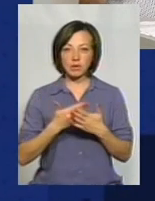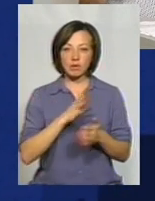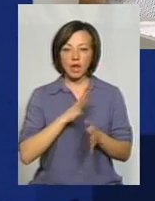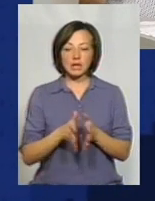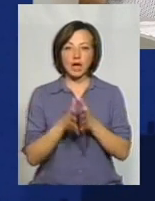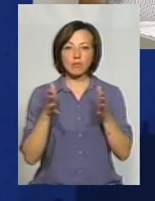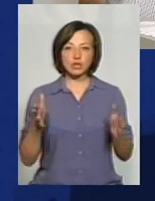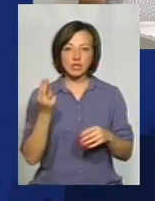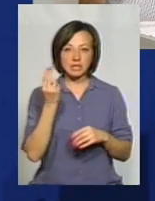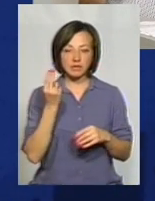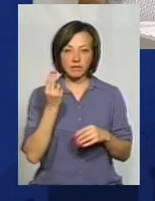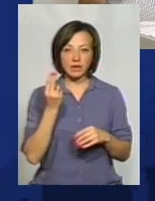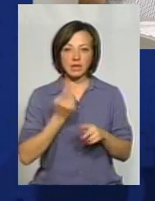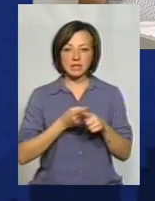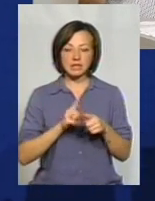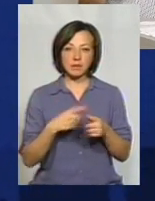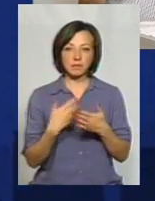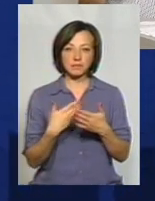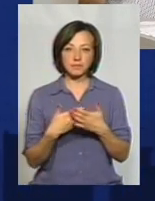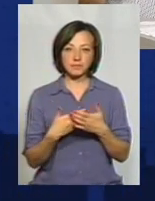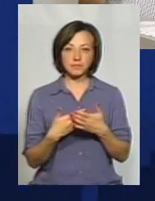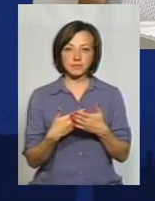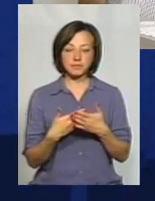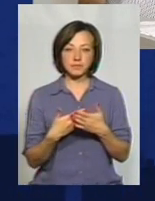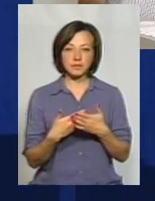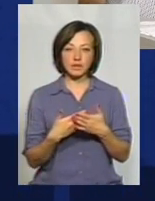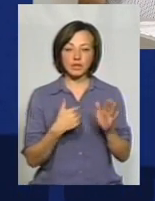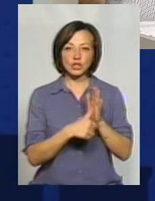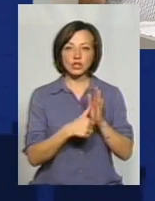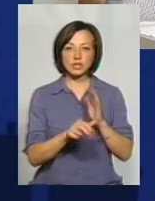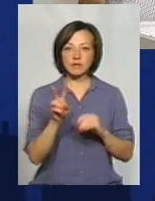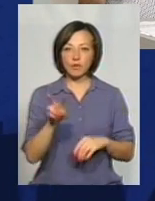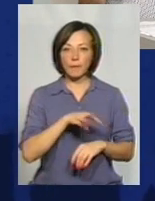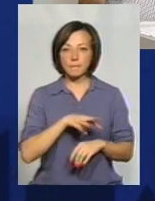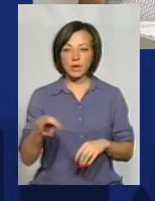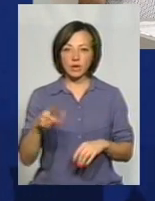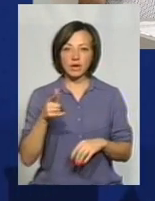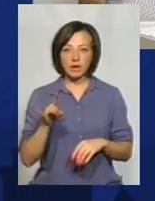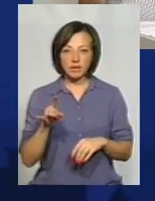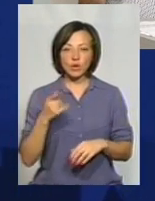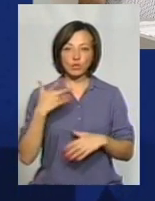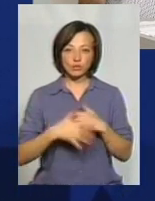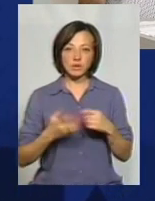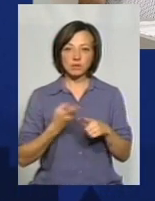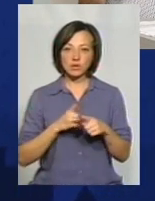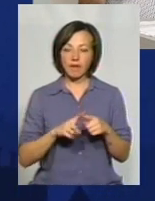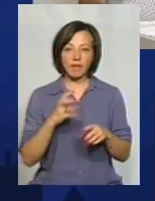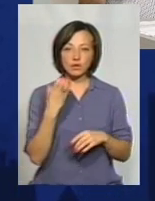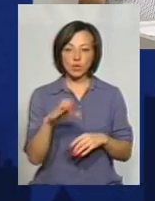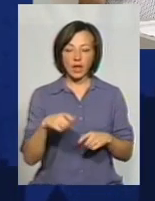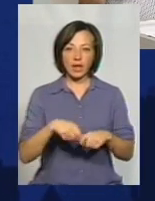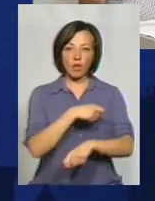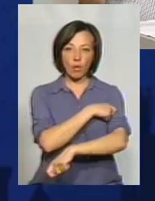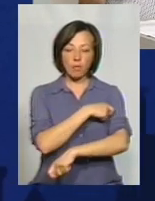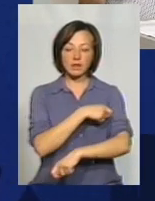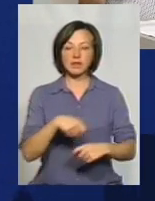найбільша цифра, це порядка 62 мільйонів гривень. Ми розуміємо, що це не сотні кілометрів,